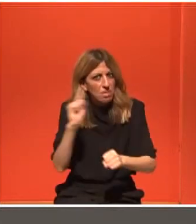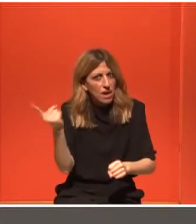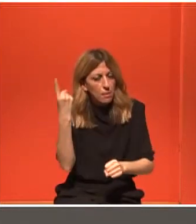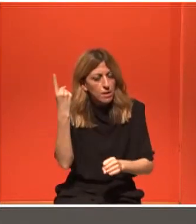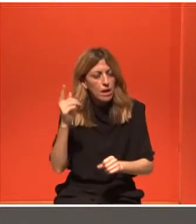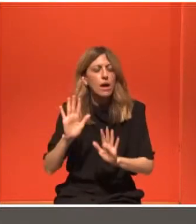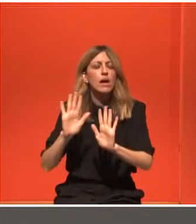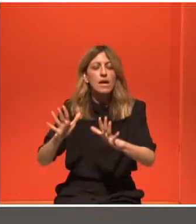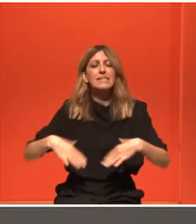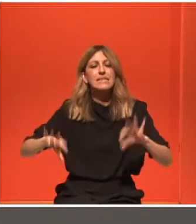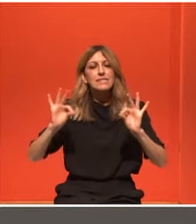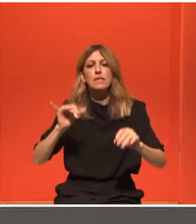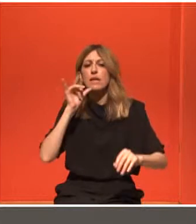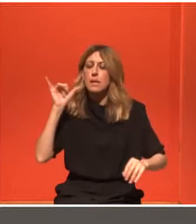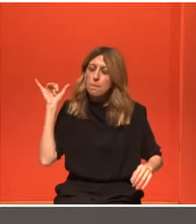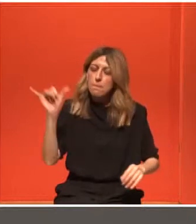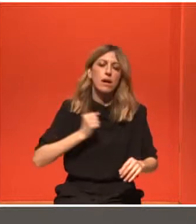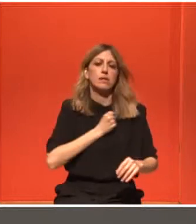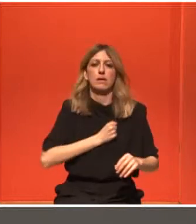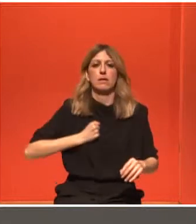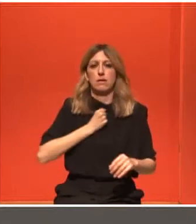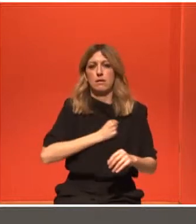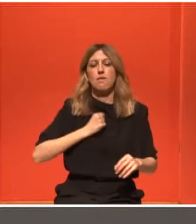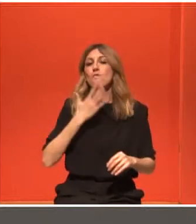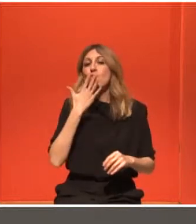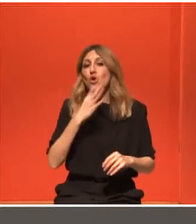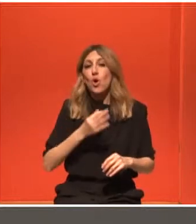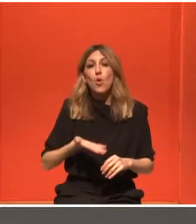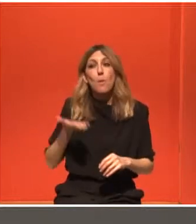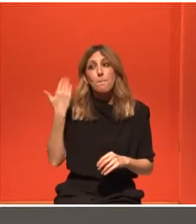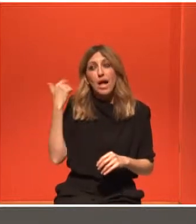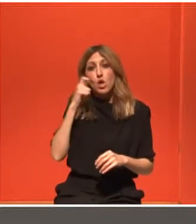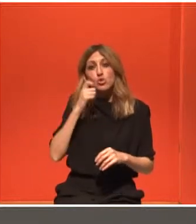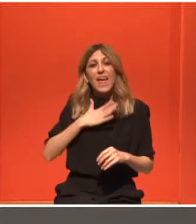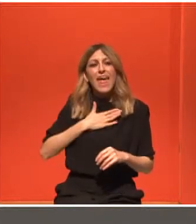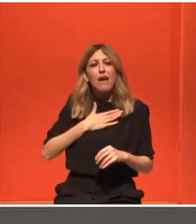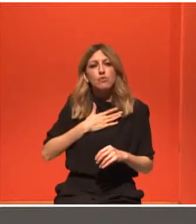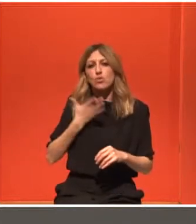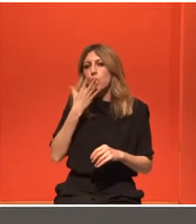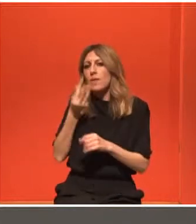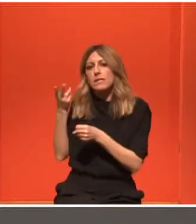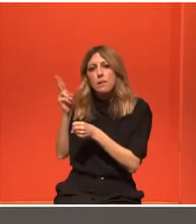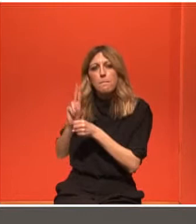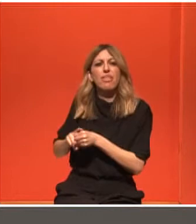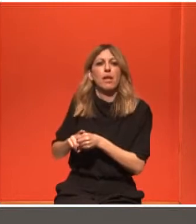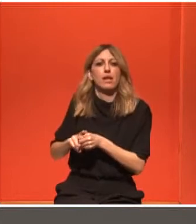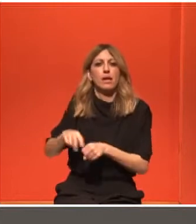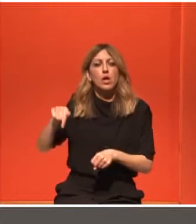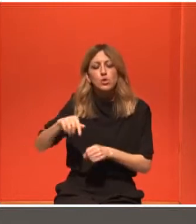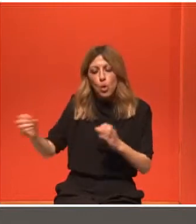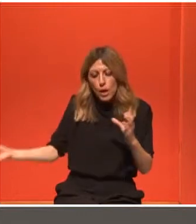της απώλειας του προηγούμενού σου εαυτού. Άρα θα θρηνήσεις για αυτό που νόμιζες ότι ήσουνα πριν. Γιατί